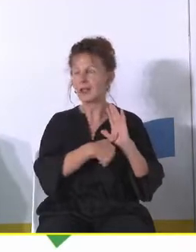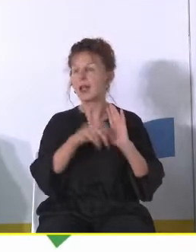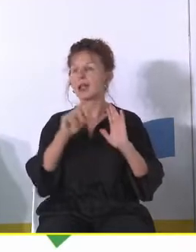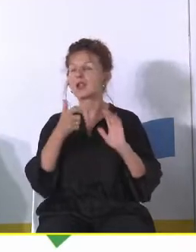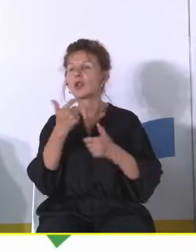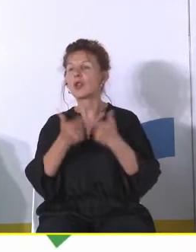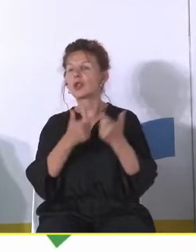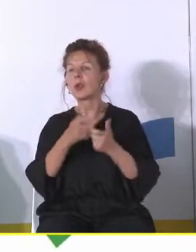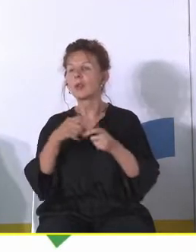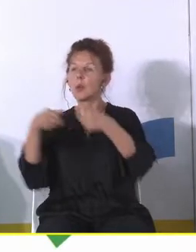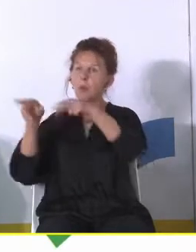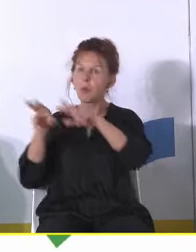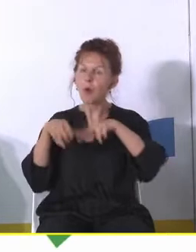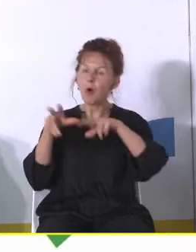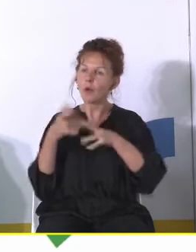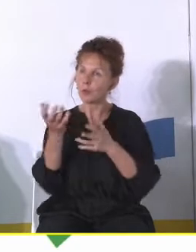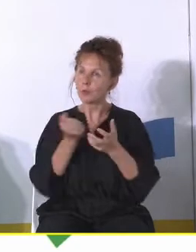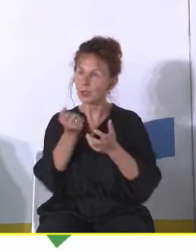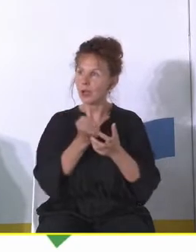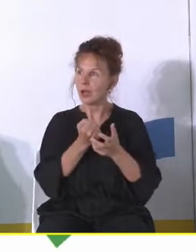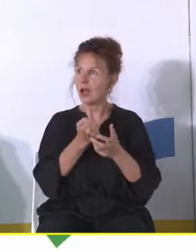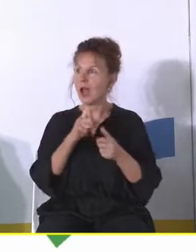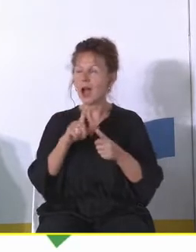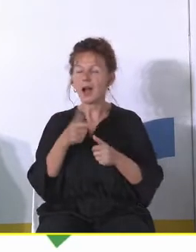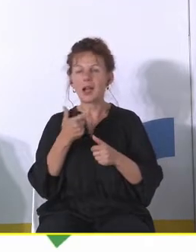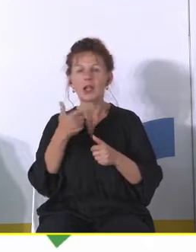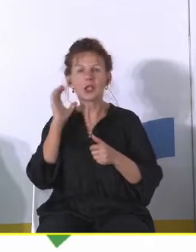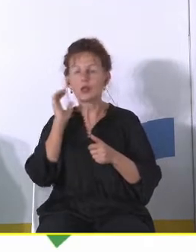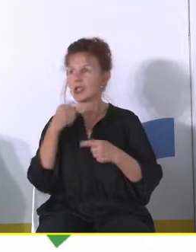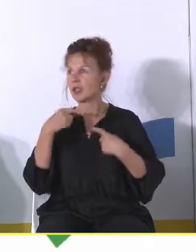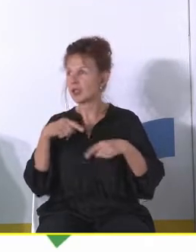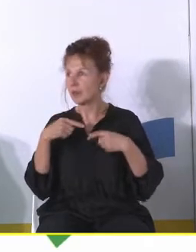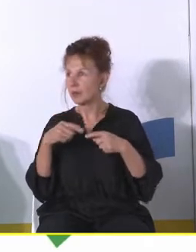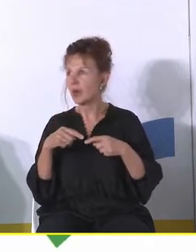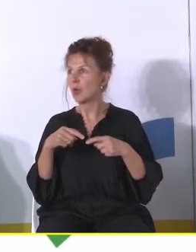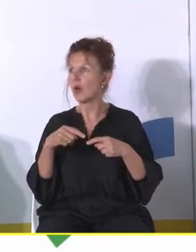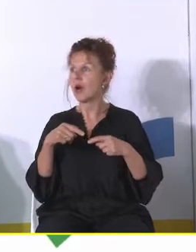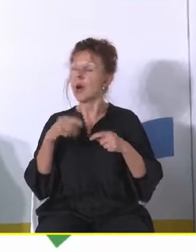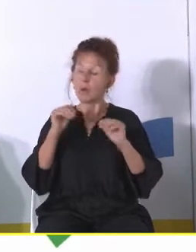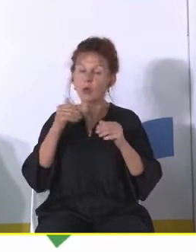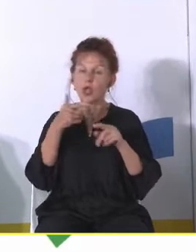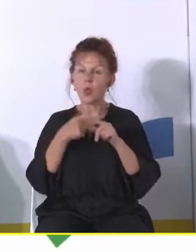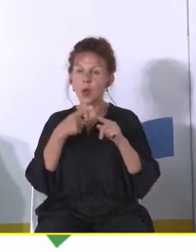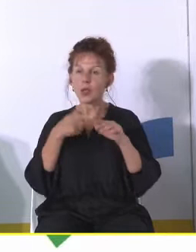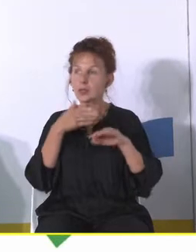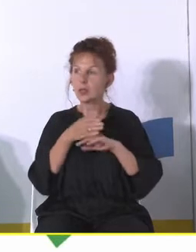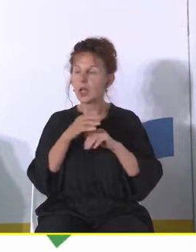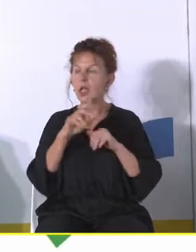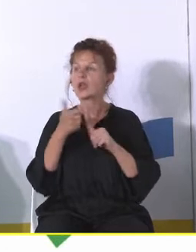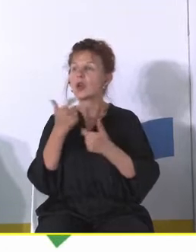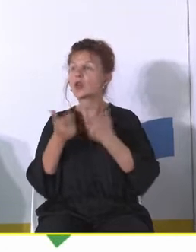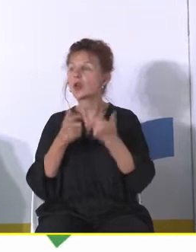zrobić żeby były powroty a nie słyszałem trochę się spóźniłem nie słyszałem co robić żeby zwerbować